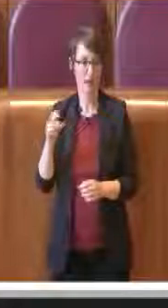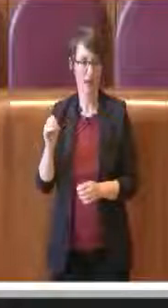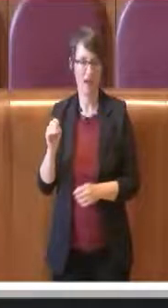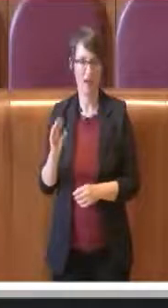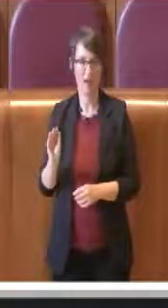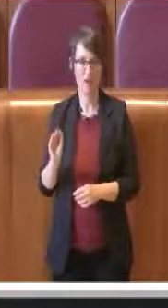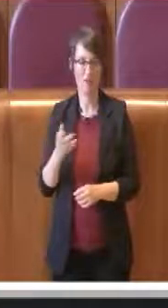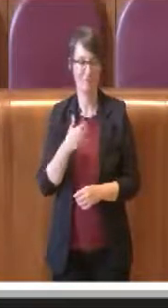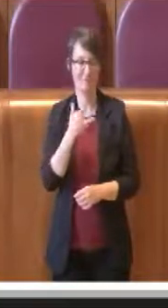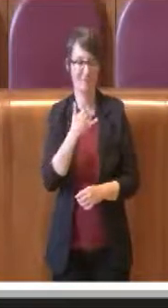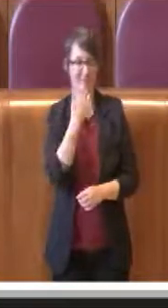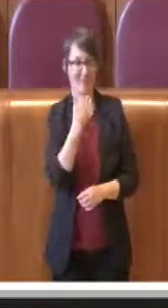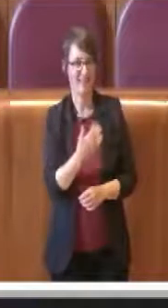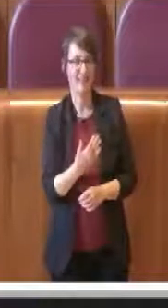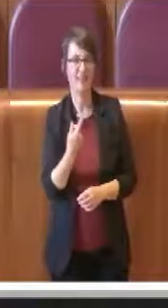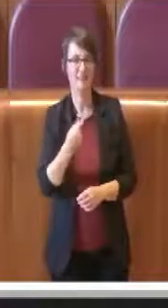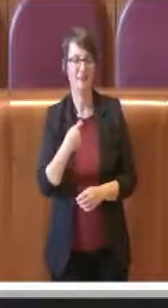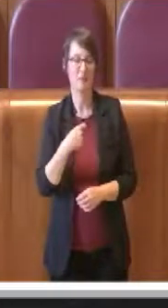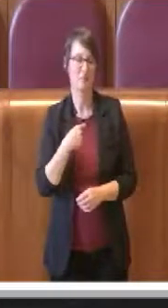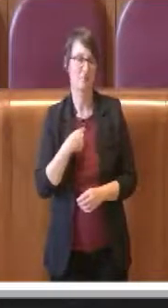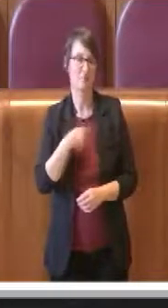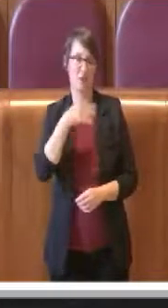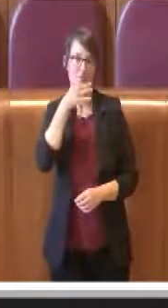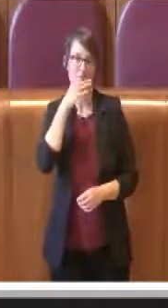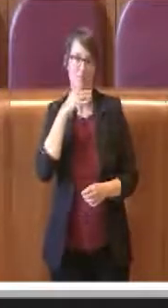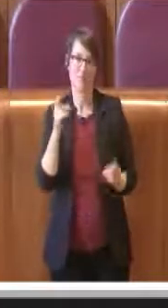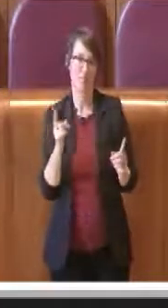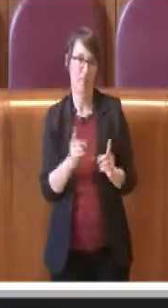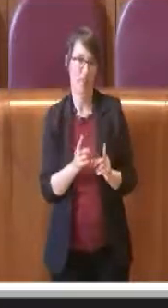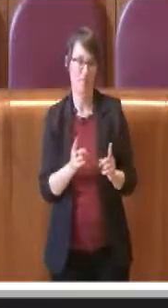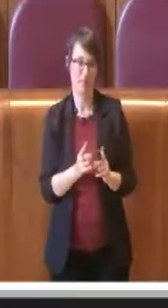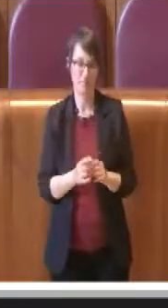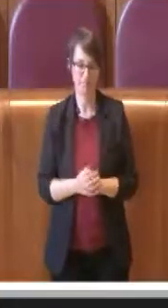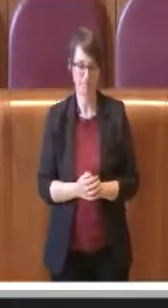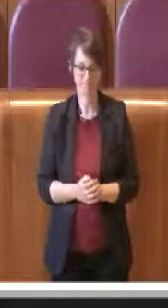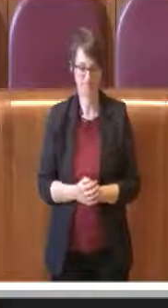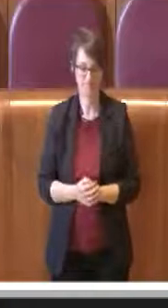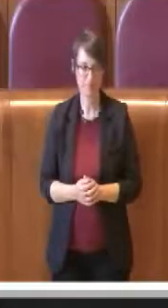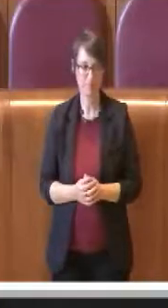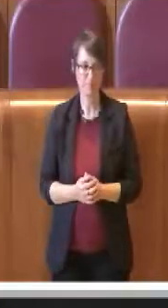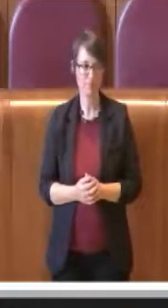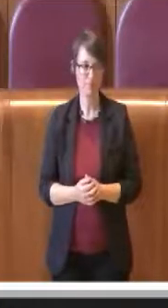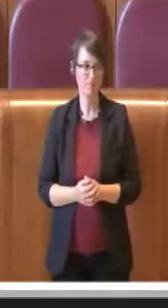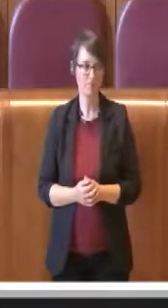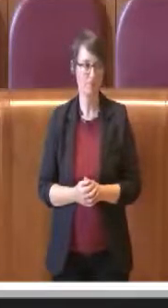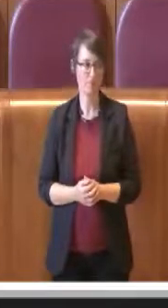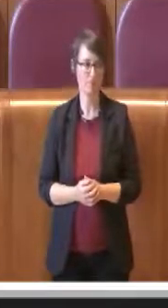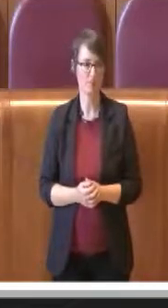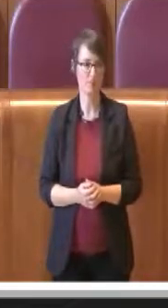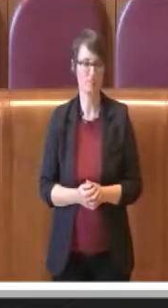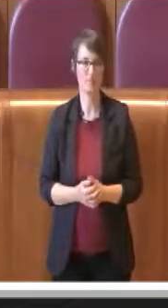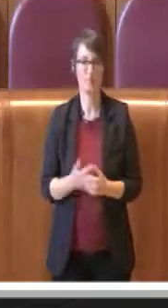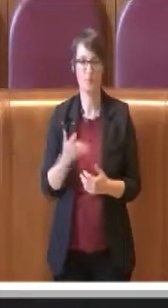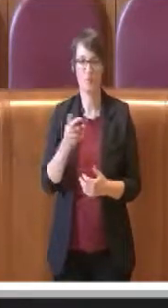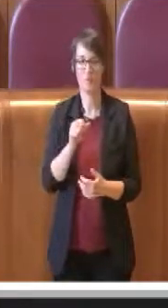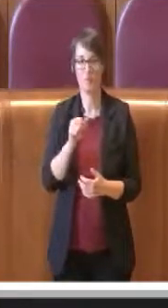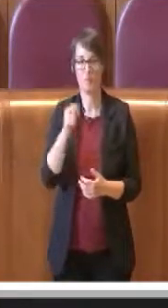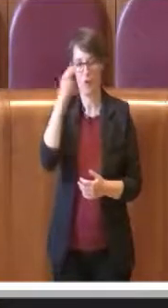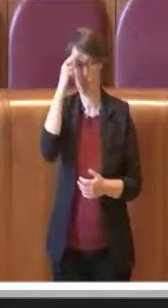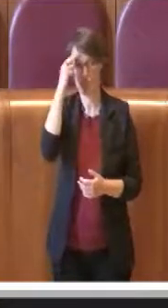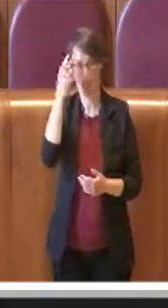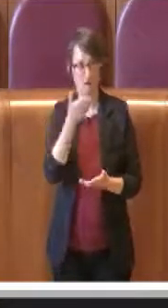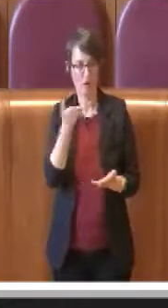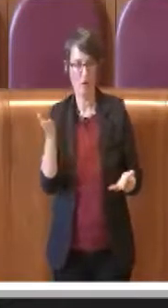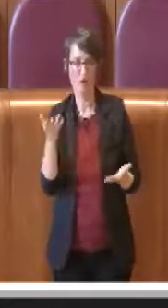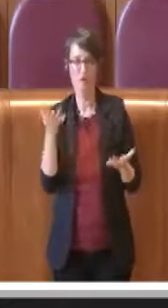Grazie Presidente, intervengo rapidissimamente per ricordare quello che di fatto ho già